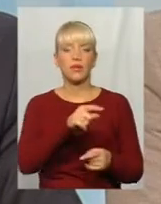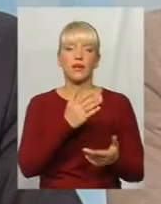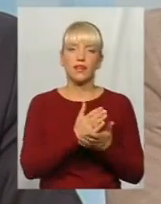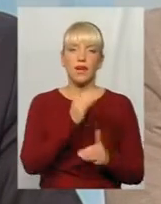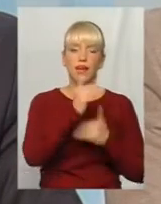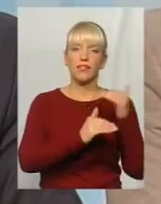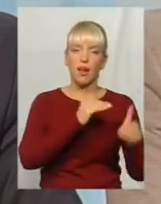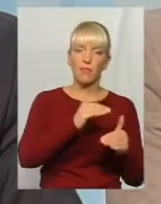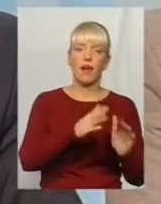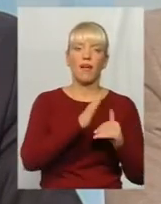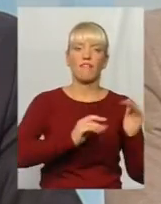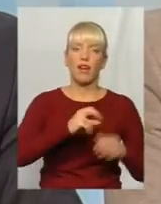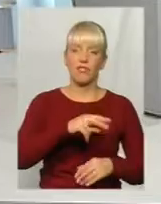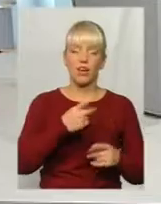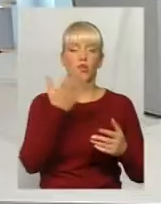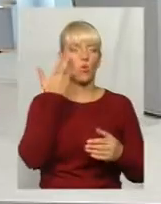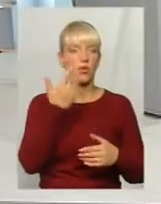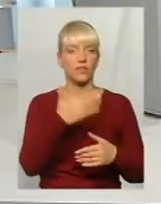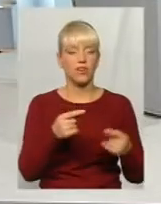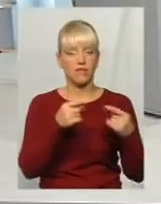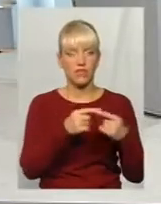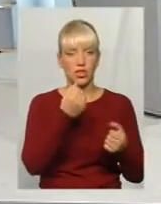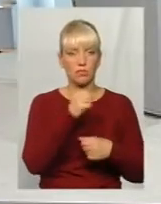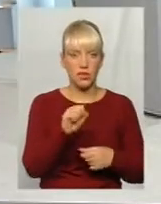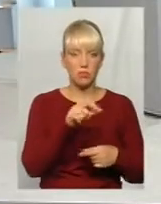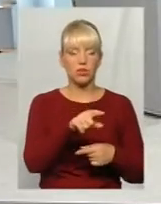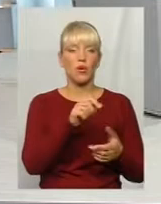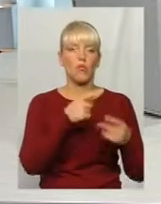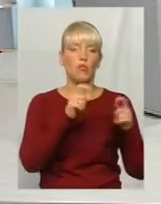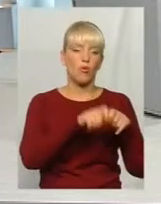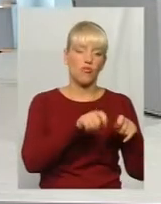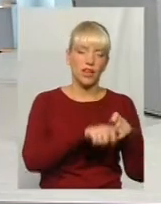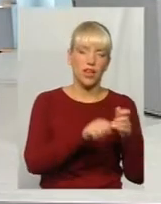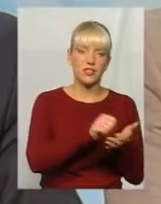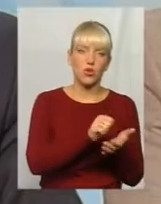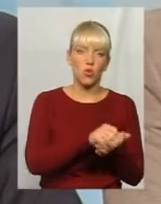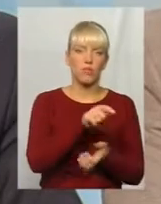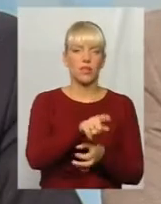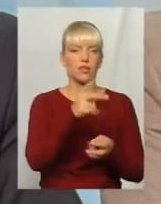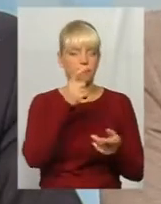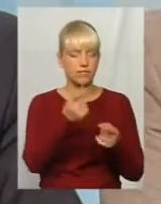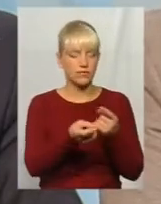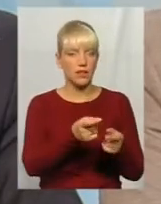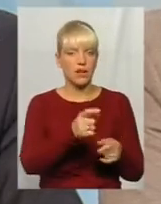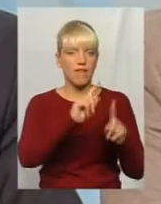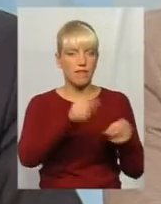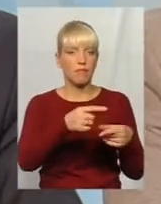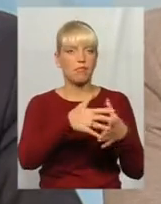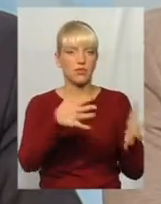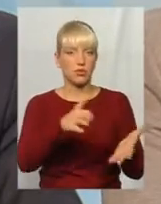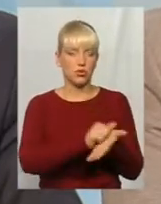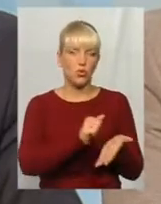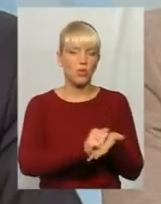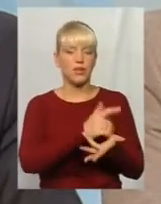Тобто, коли вже визначений переможець, але перевіряються його документи, і їх значно більше, і до них значно більше вимог, ніж коли